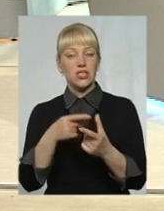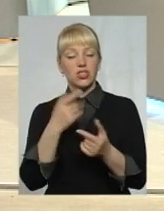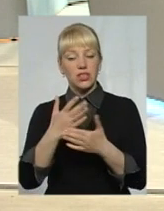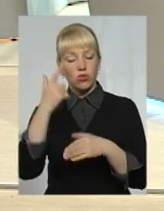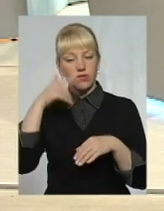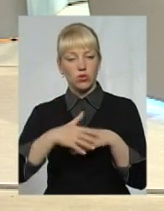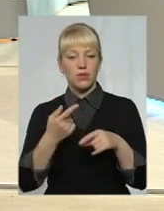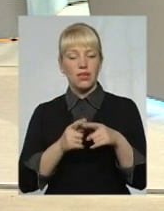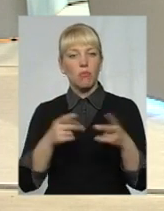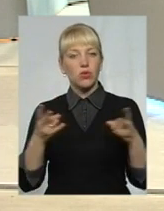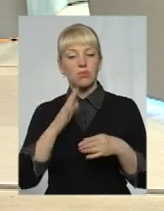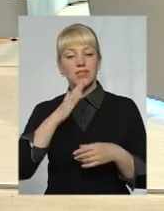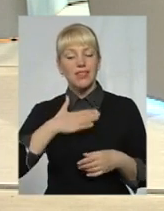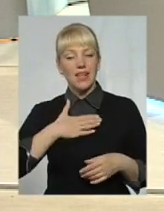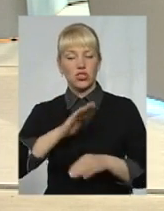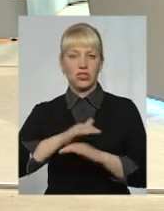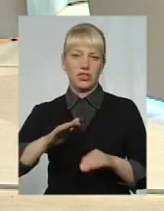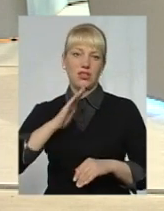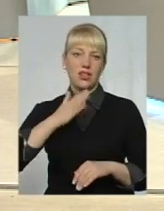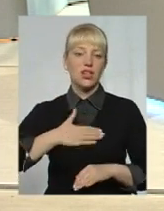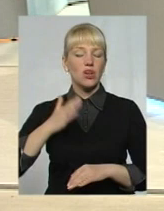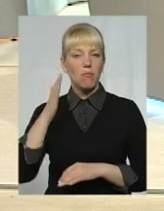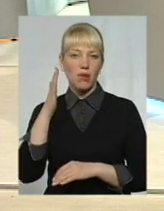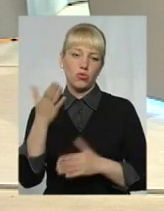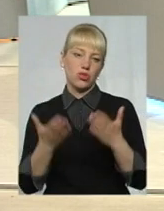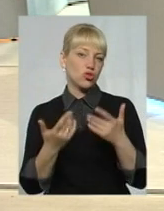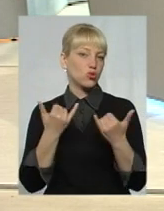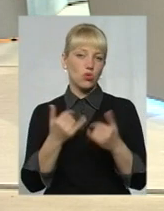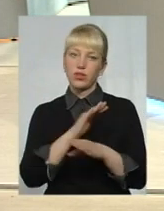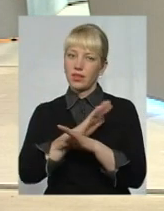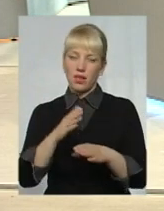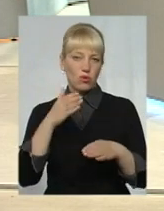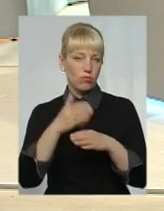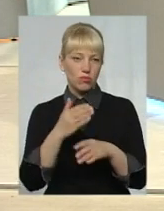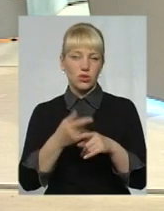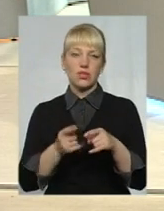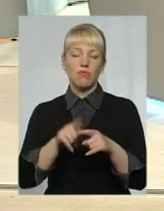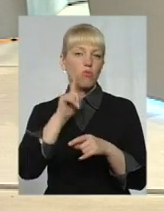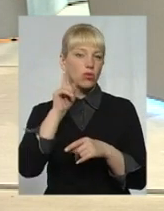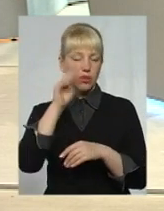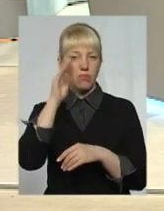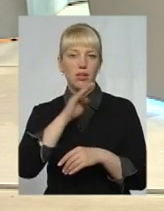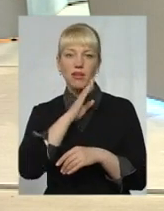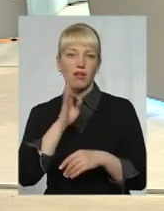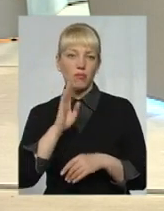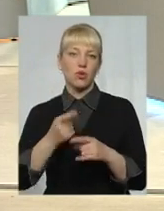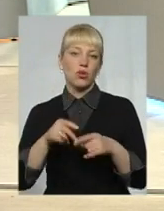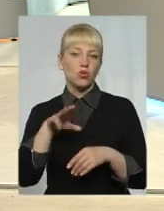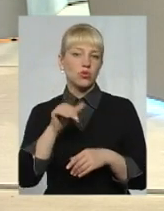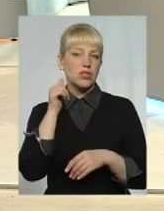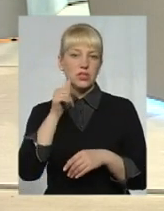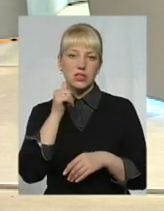потрібно, це наші діти, це наше майбутнє. Якщо сьогодні ми їм не допоможемо, цим молодим батькам, завтра ми будемо від них